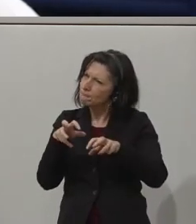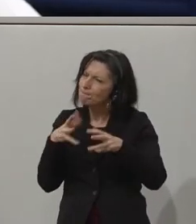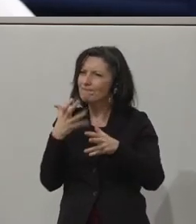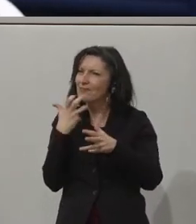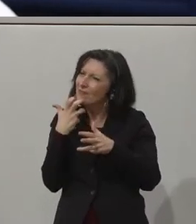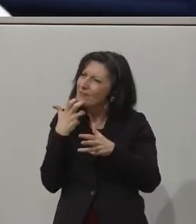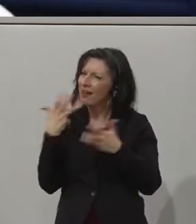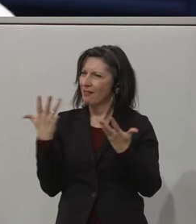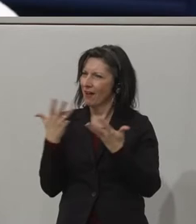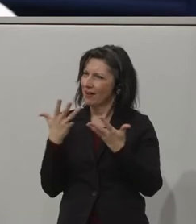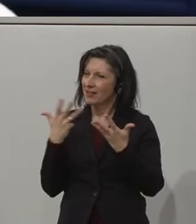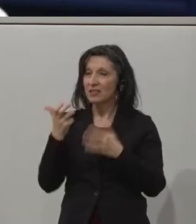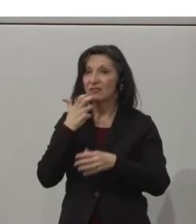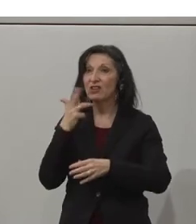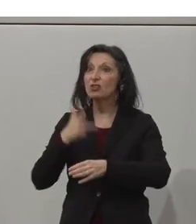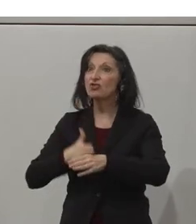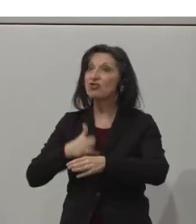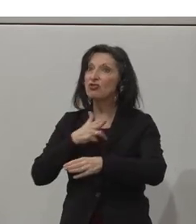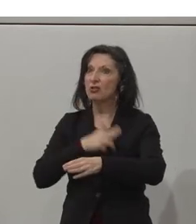and build capacity.